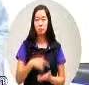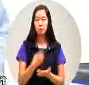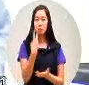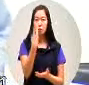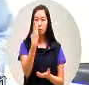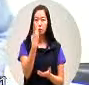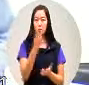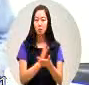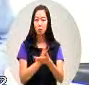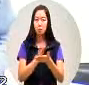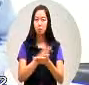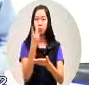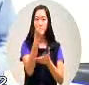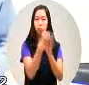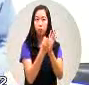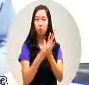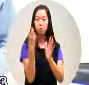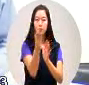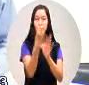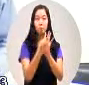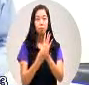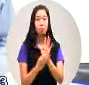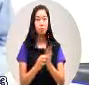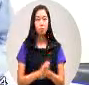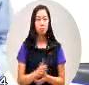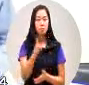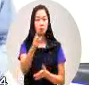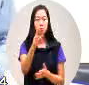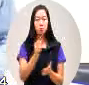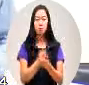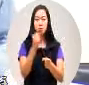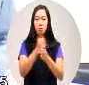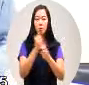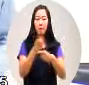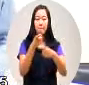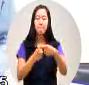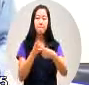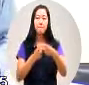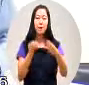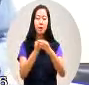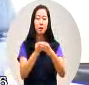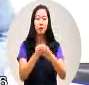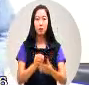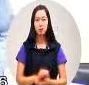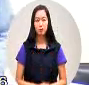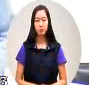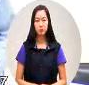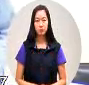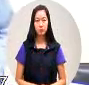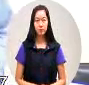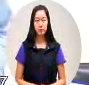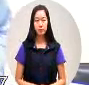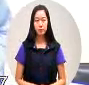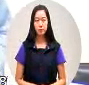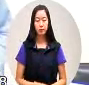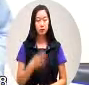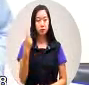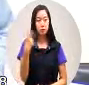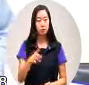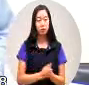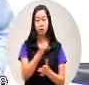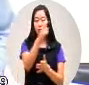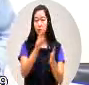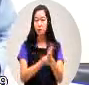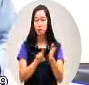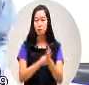个字的评分三个字做半套而已啊一直到现在做半套那么还有当天